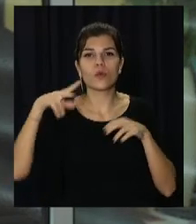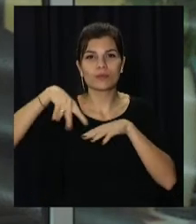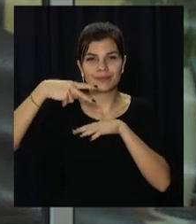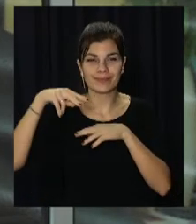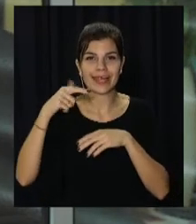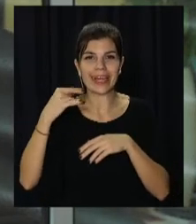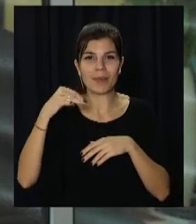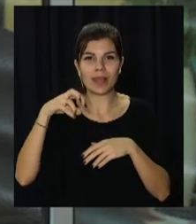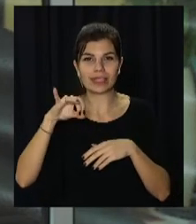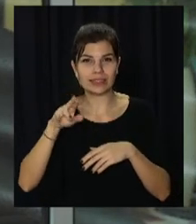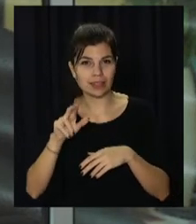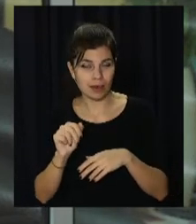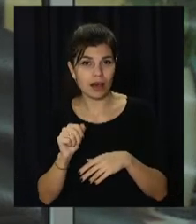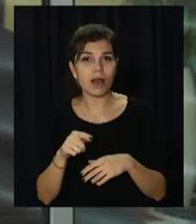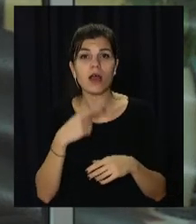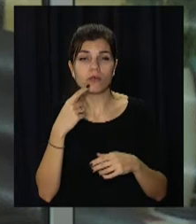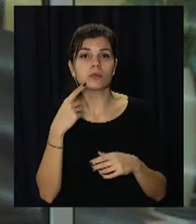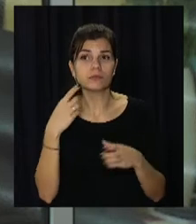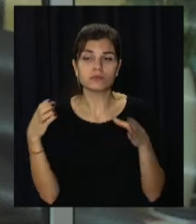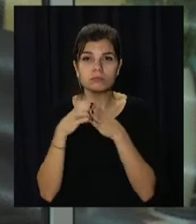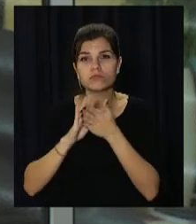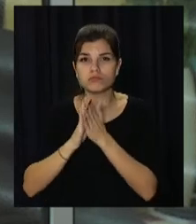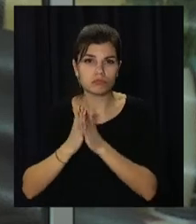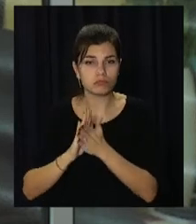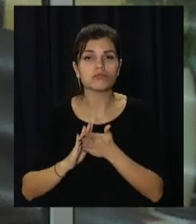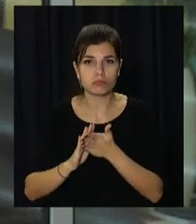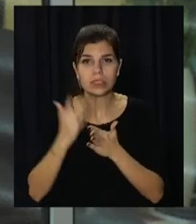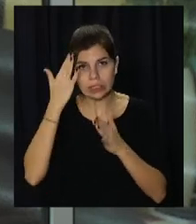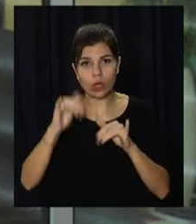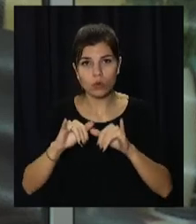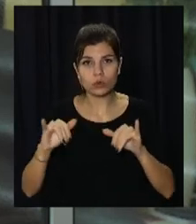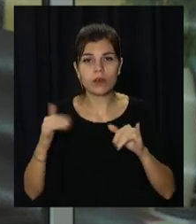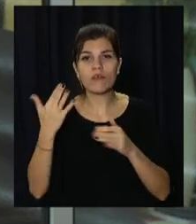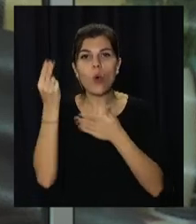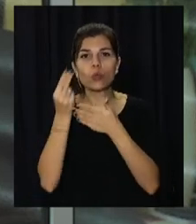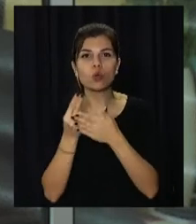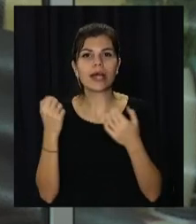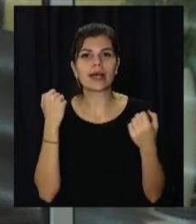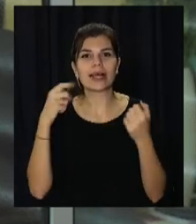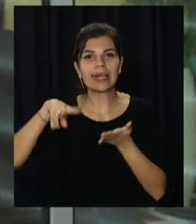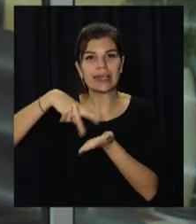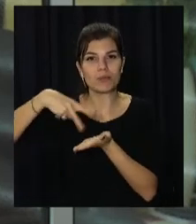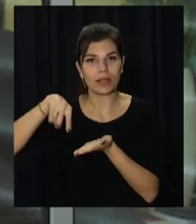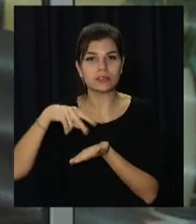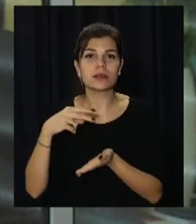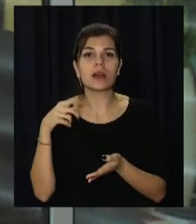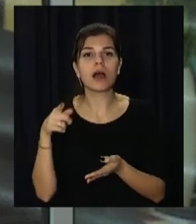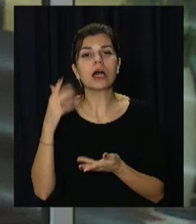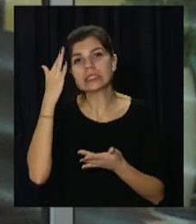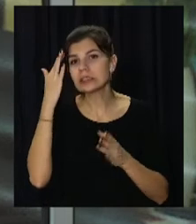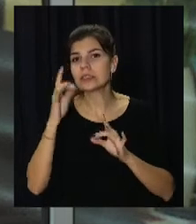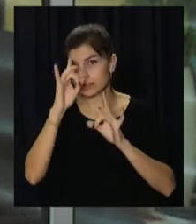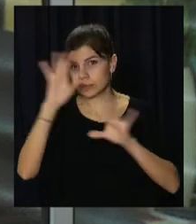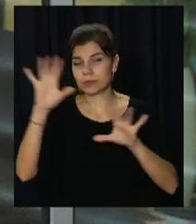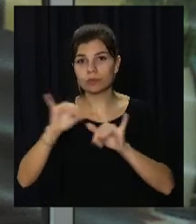підписали меморандум про співпрацю. Разом планують сприяти розвитку художньої гімнастики в регіоні, популяризувати цей вид спорту